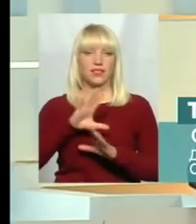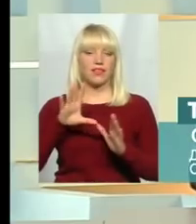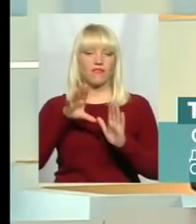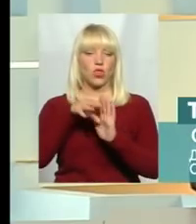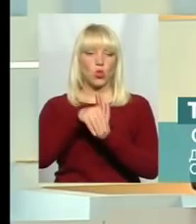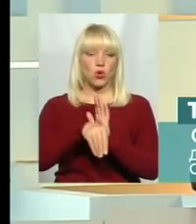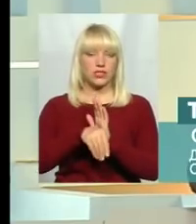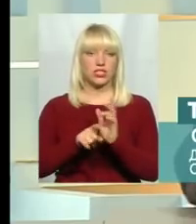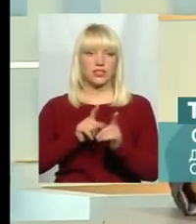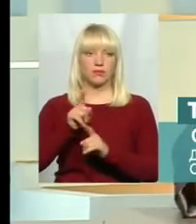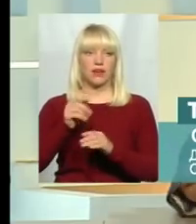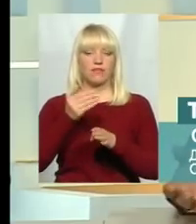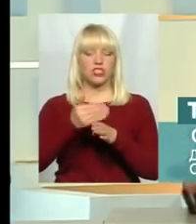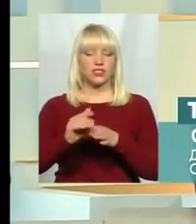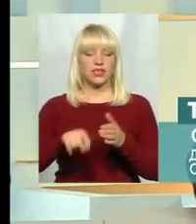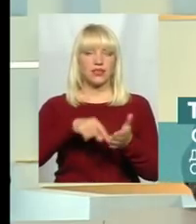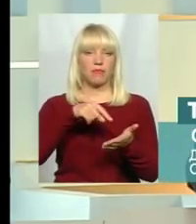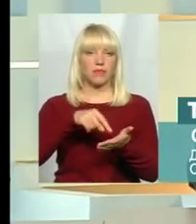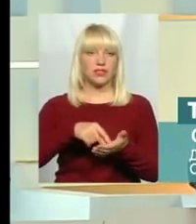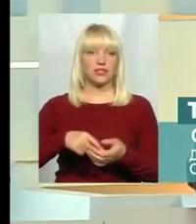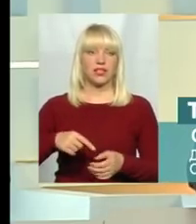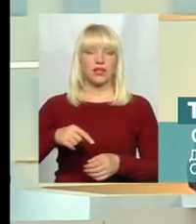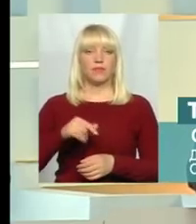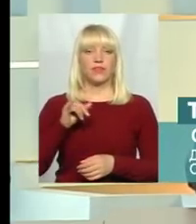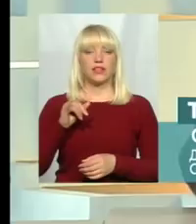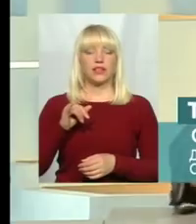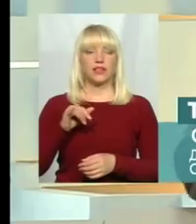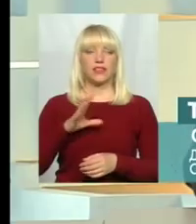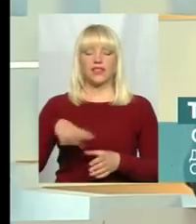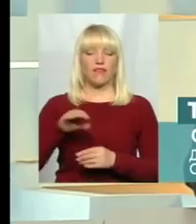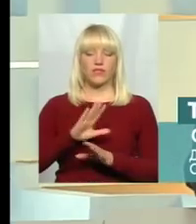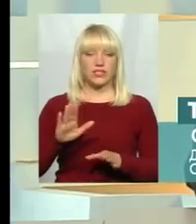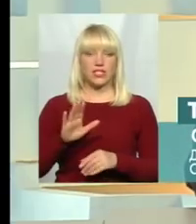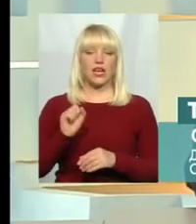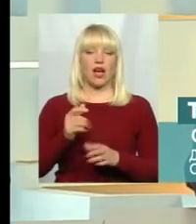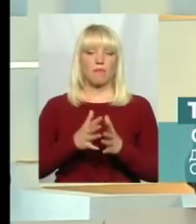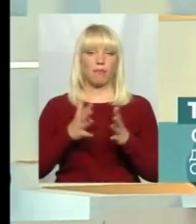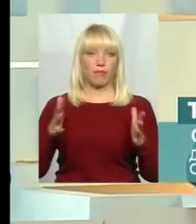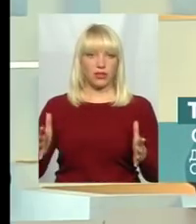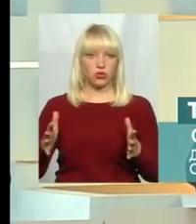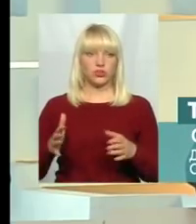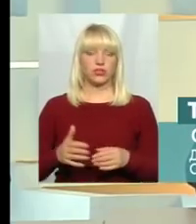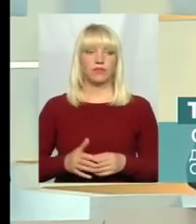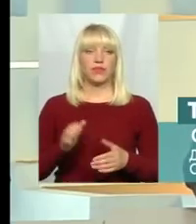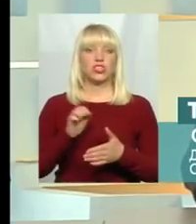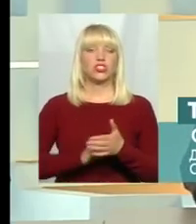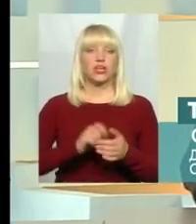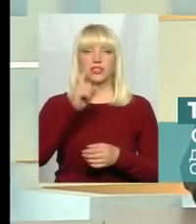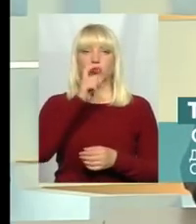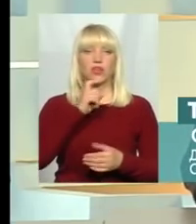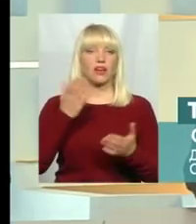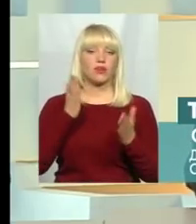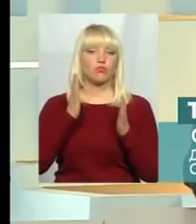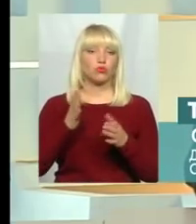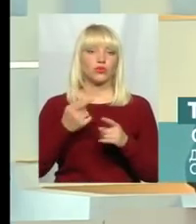частині міста обласного значення, не всіх, деяких, більшості, б так сказав. Саме через нерозуміння, яким вже ж буде